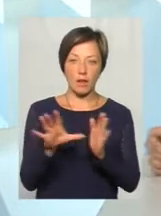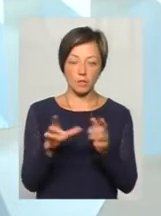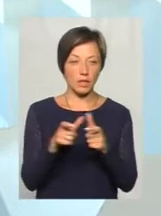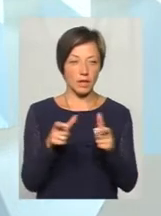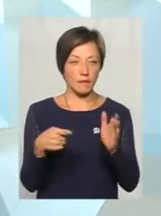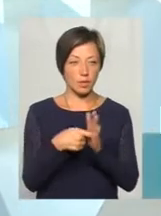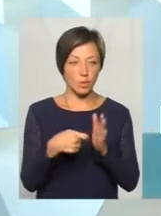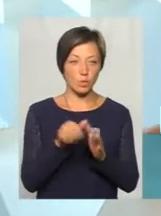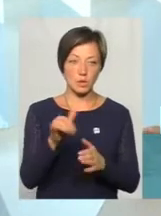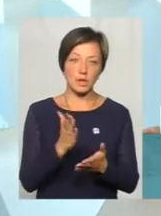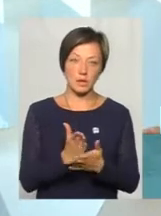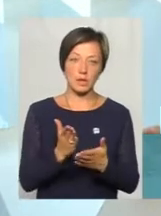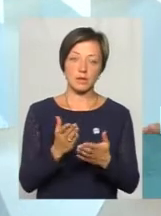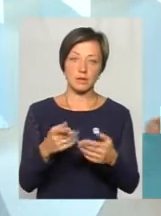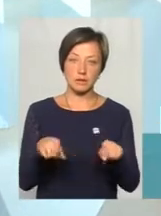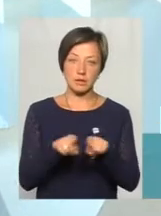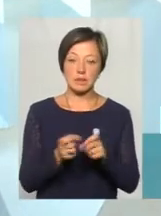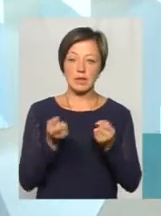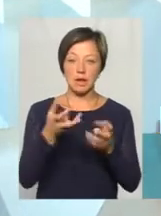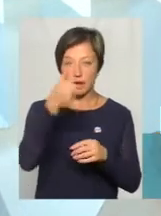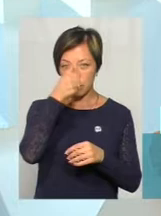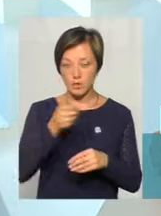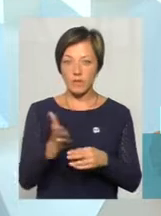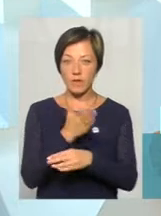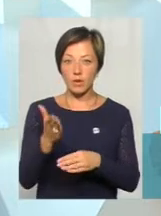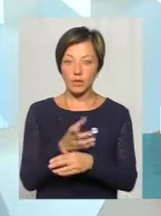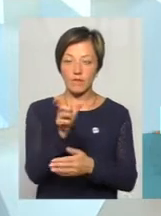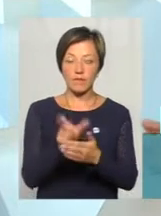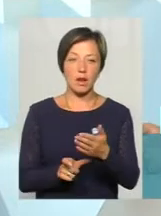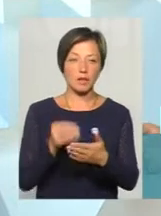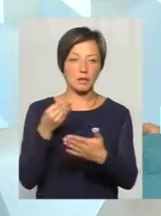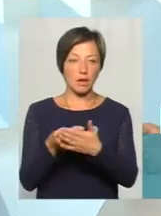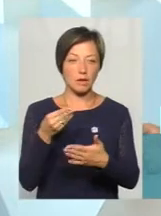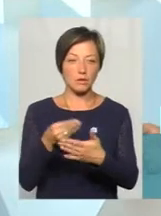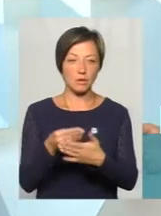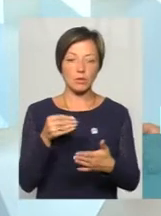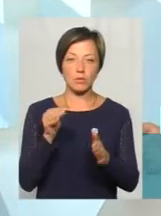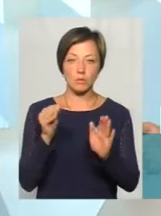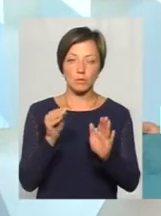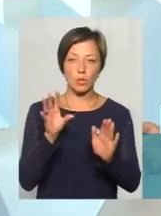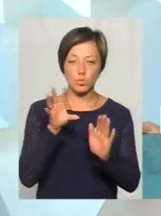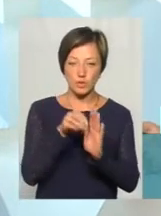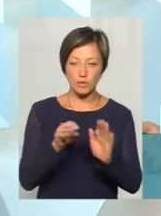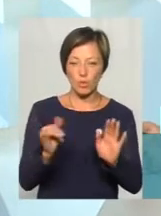квиток, і в них є деякі комісії для того, щоб виготовити валідатори, поставити валідатори в транспортних засобах.